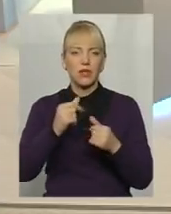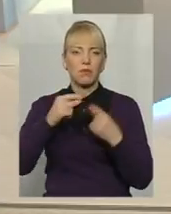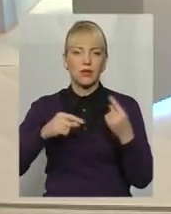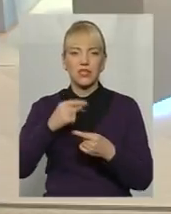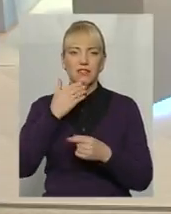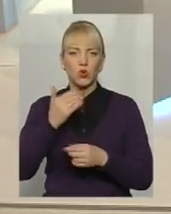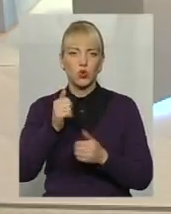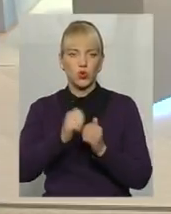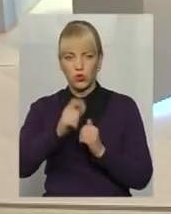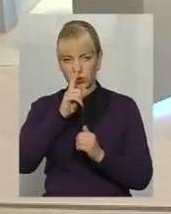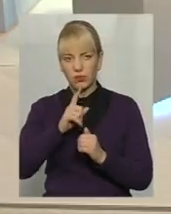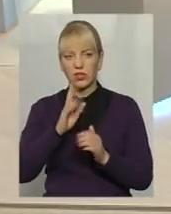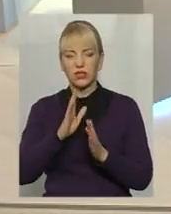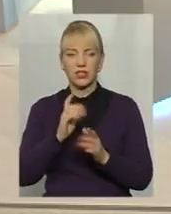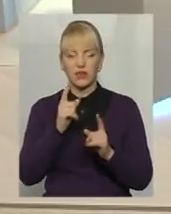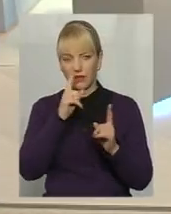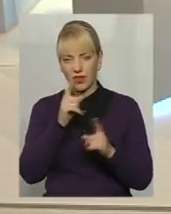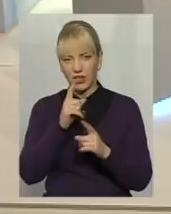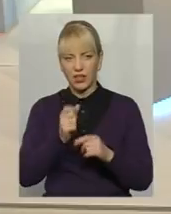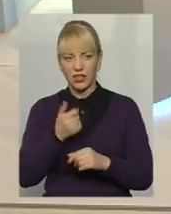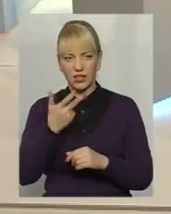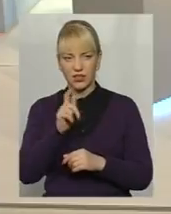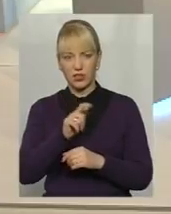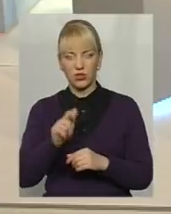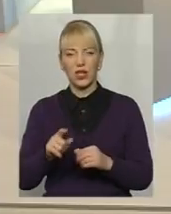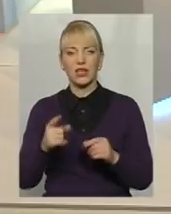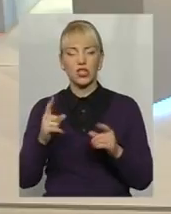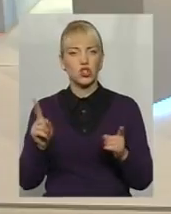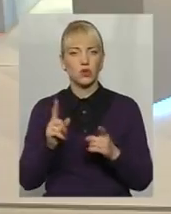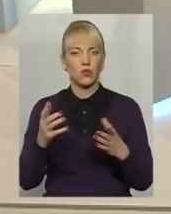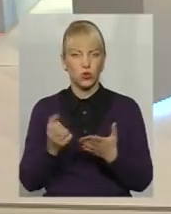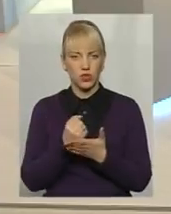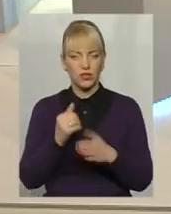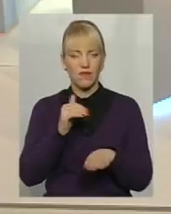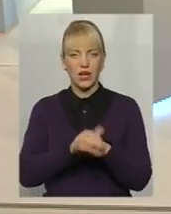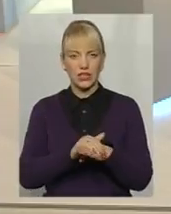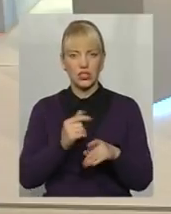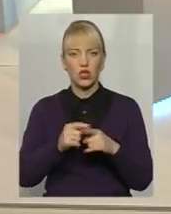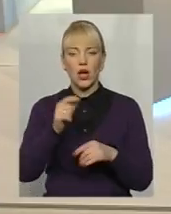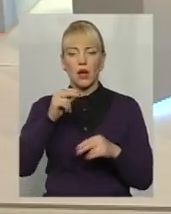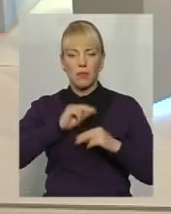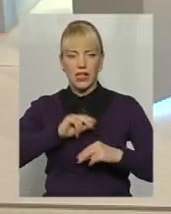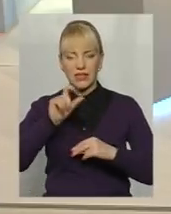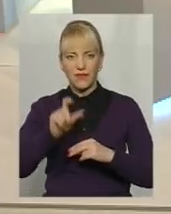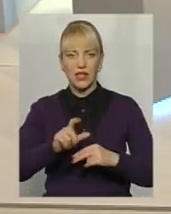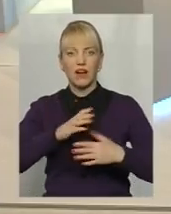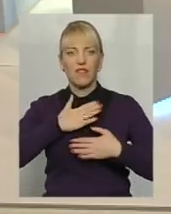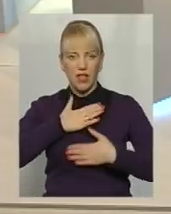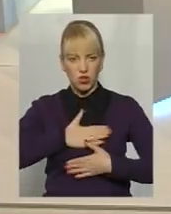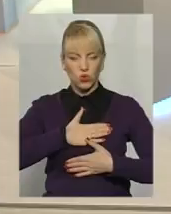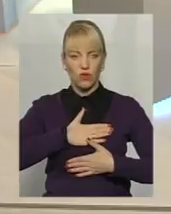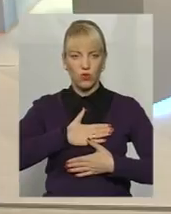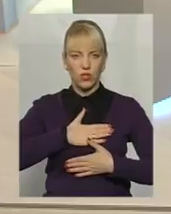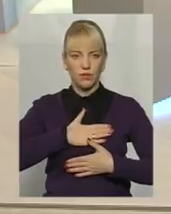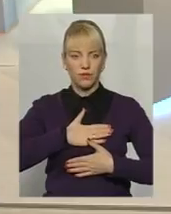щомісячно, так? Лише невелике коло? Звичайно. І виходить, що фактично працівника влаштовують, значну частину